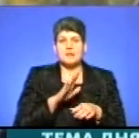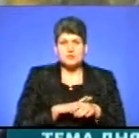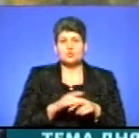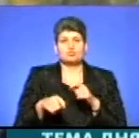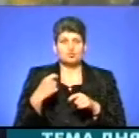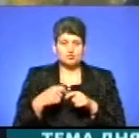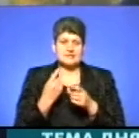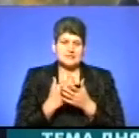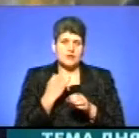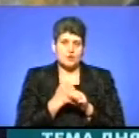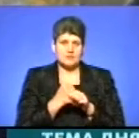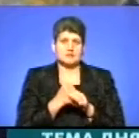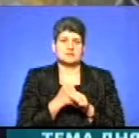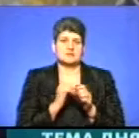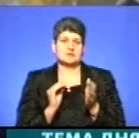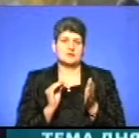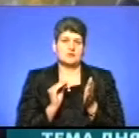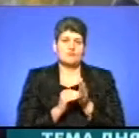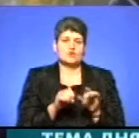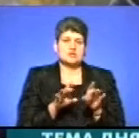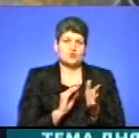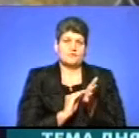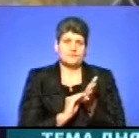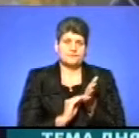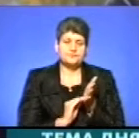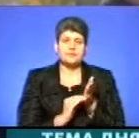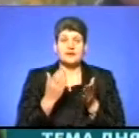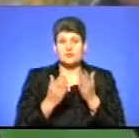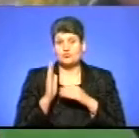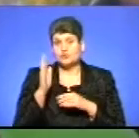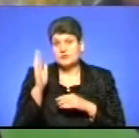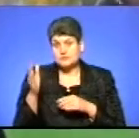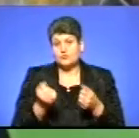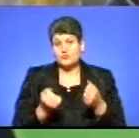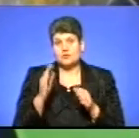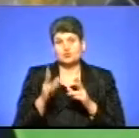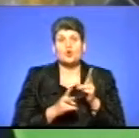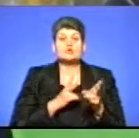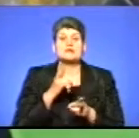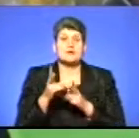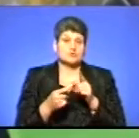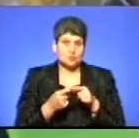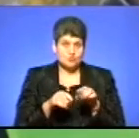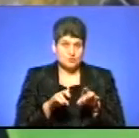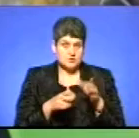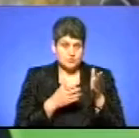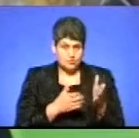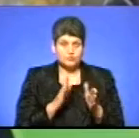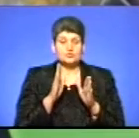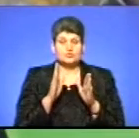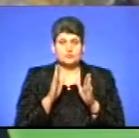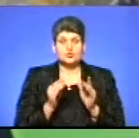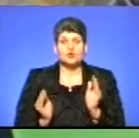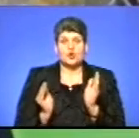відповідний запис у постанові. І в подальшому, якщо водій буде оскаржувати дану постанову, тобто до